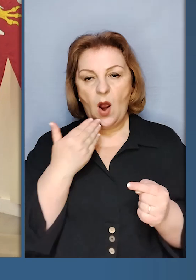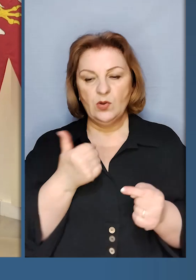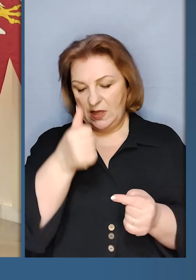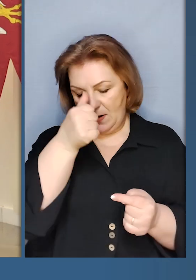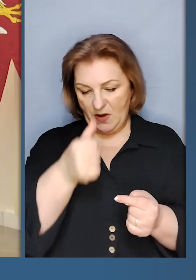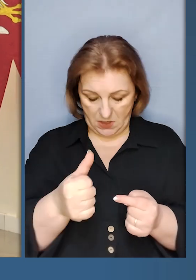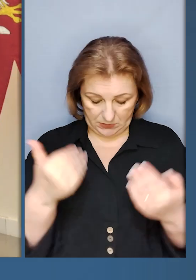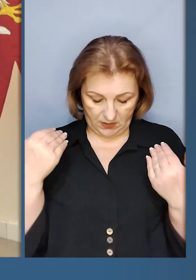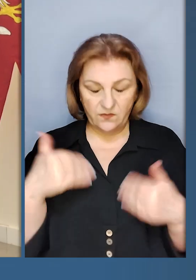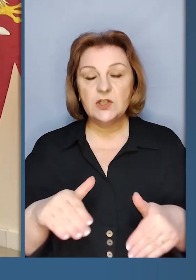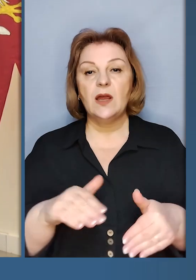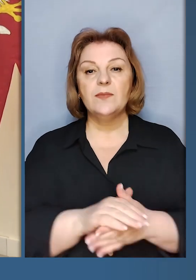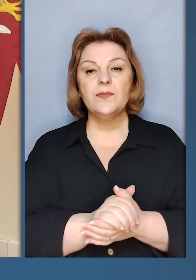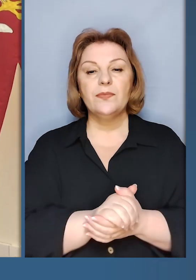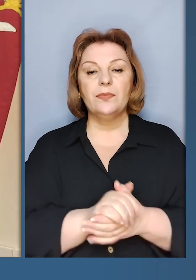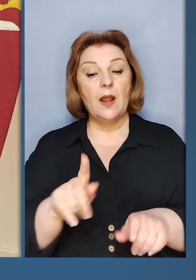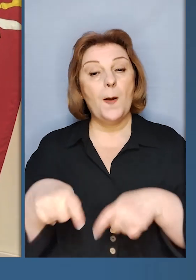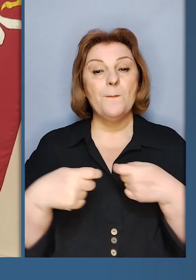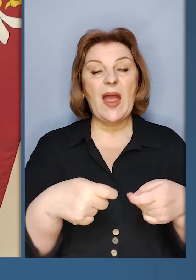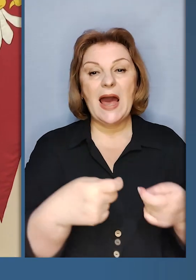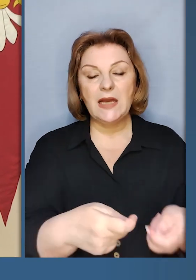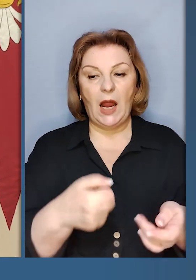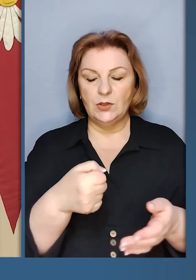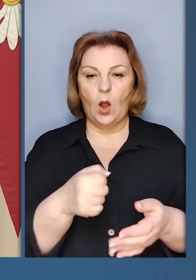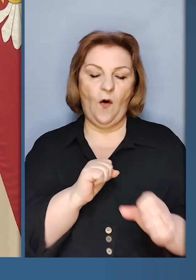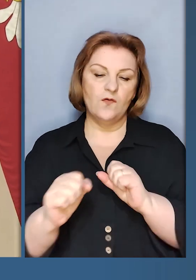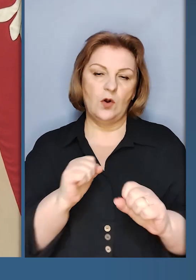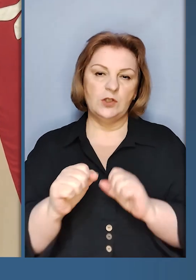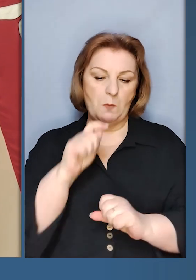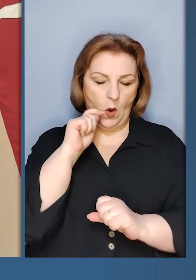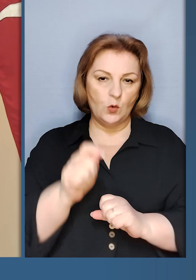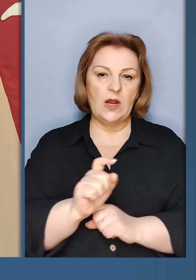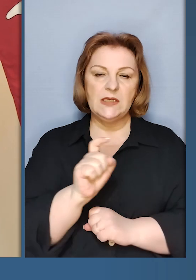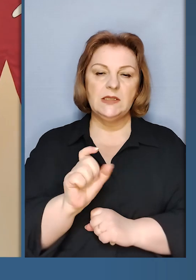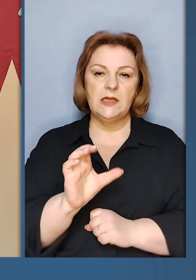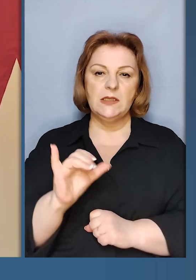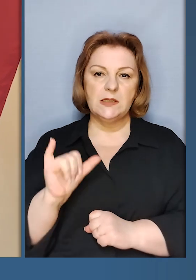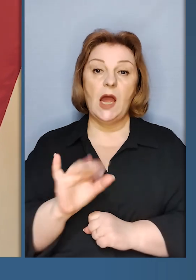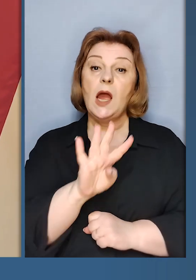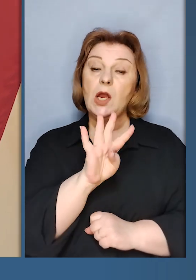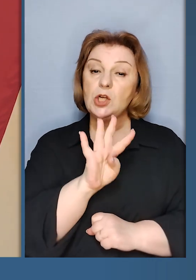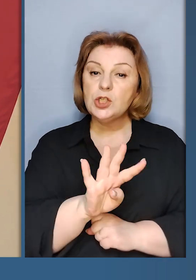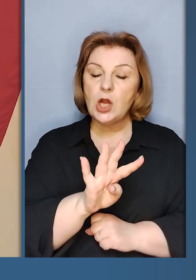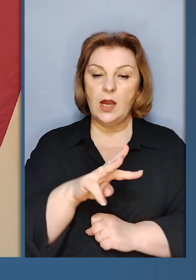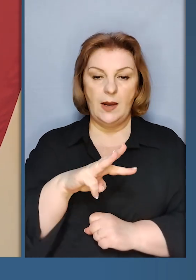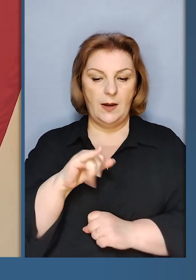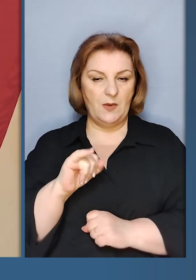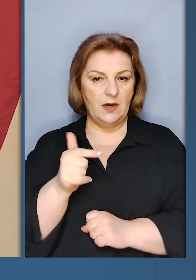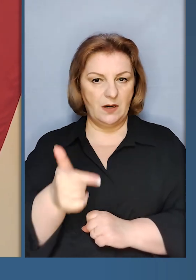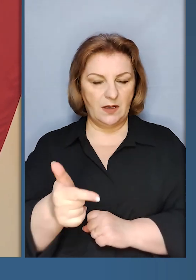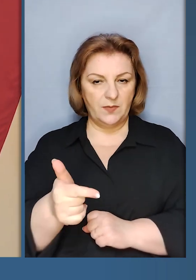були протягом останніх місяців вже передані до розпорядження українських збройних сил.